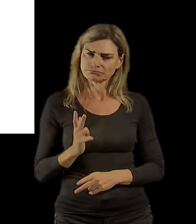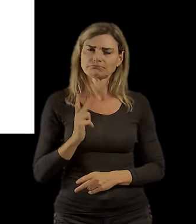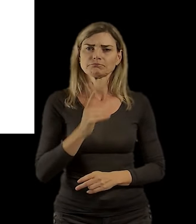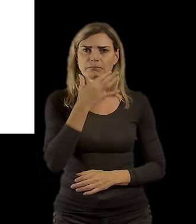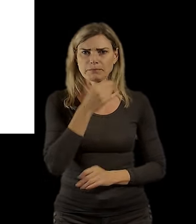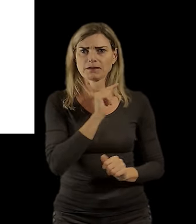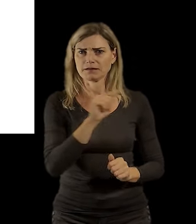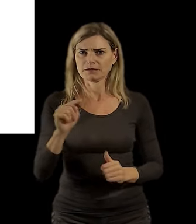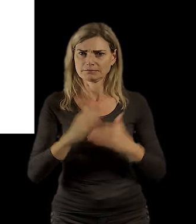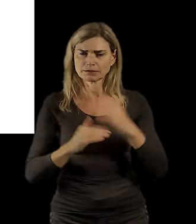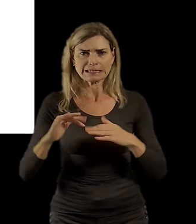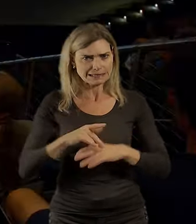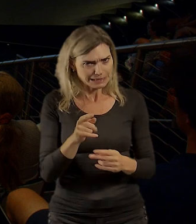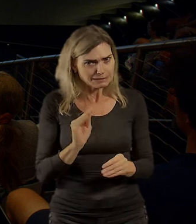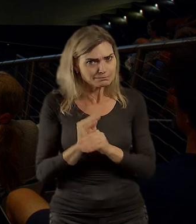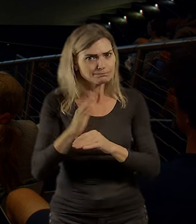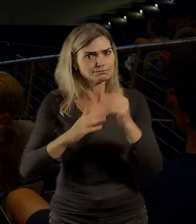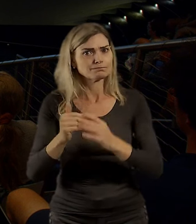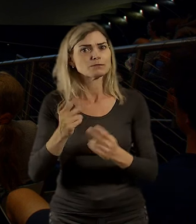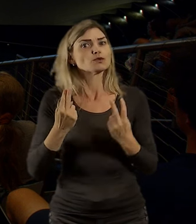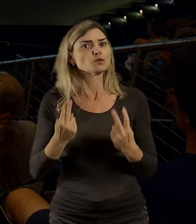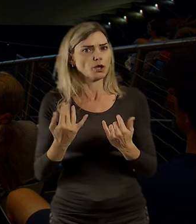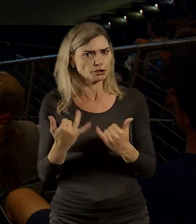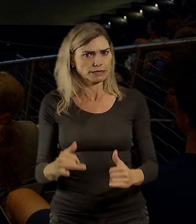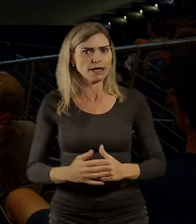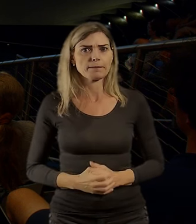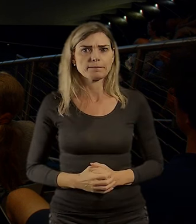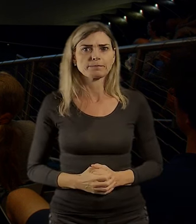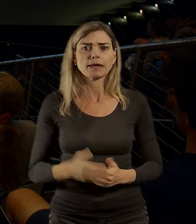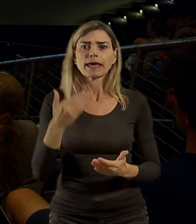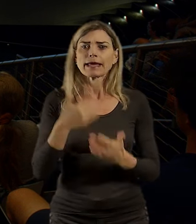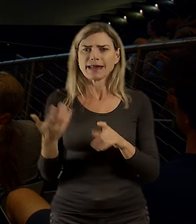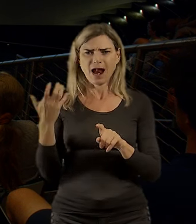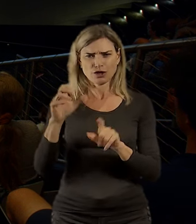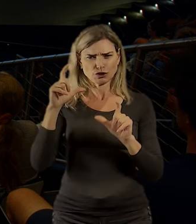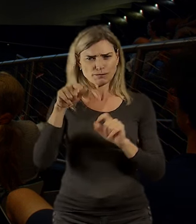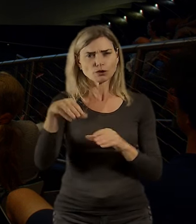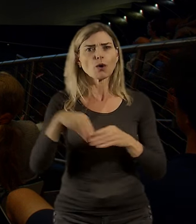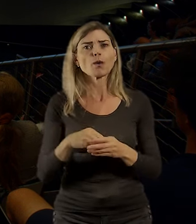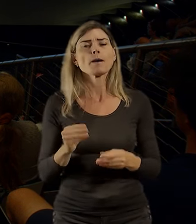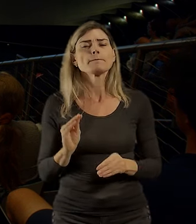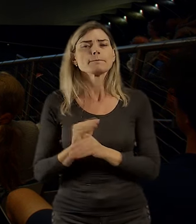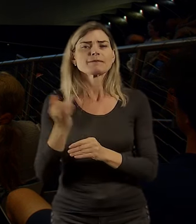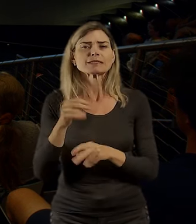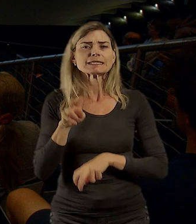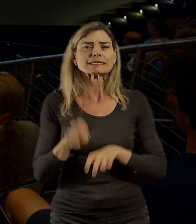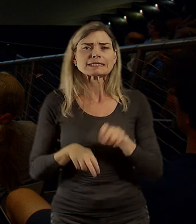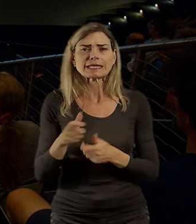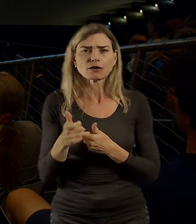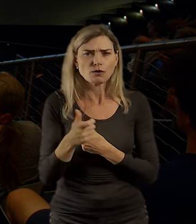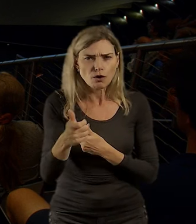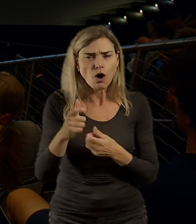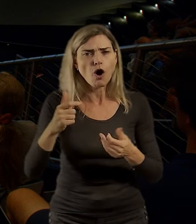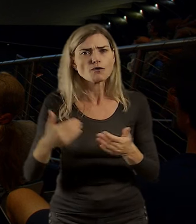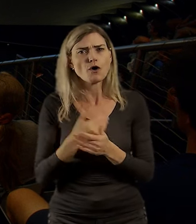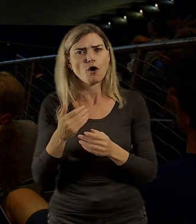Tato důležitost. Tohle je další počin z oblasti cykloinfrastruktury. Tady máme teda radního